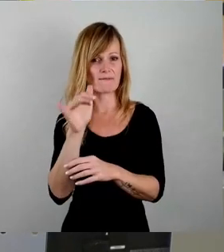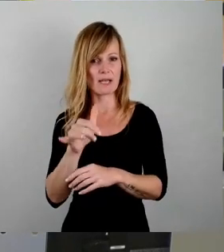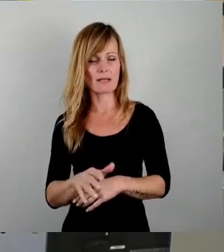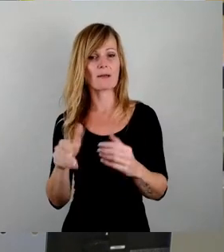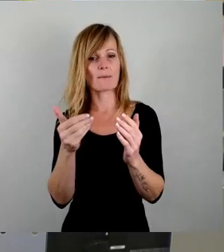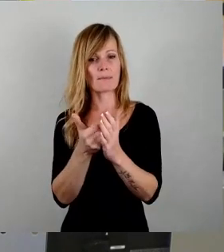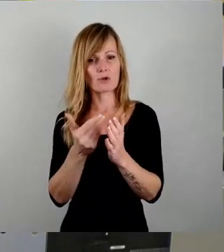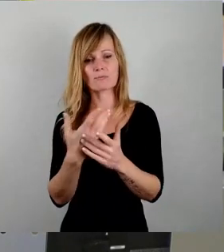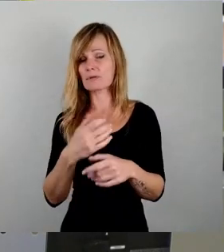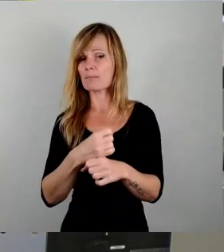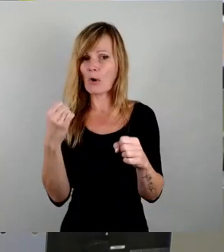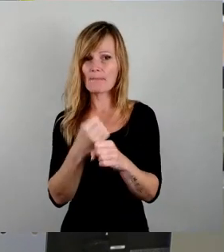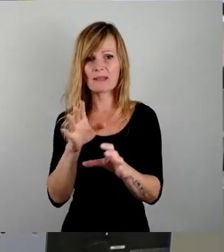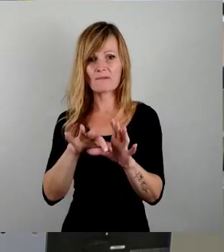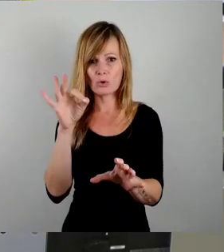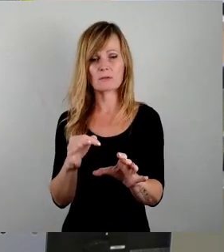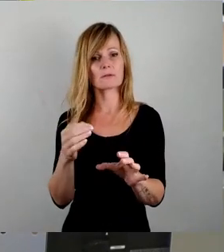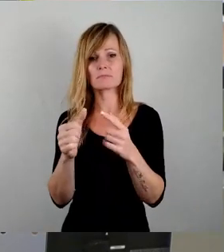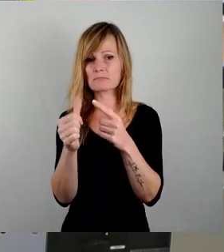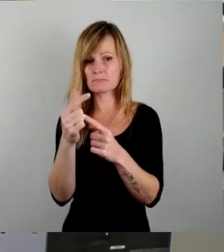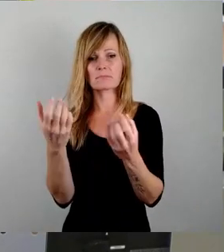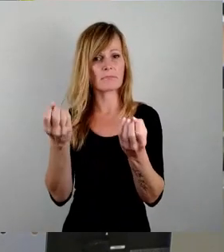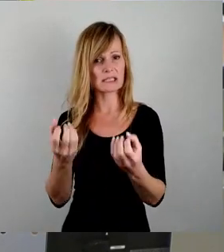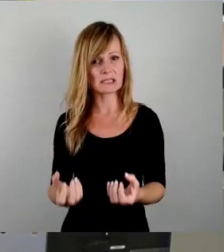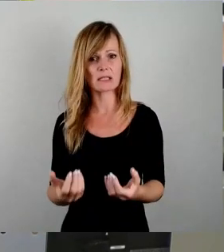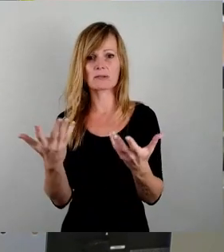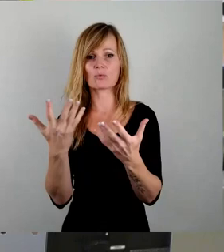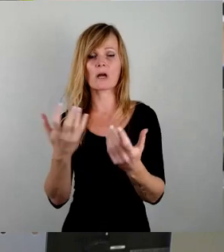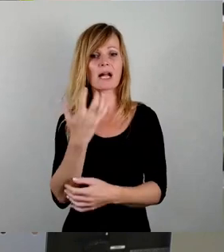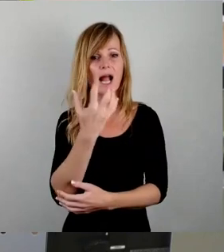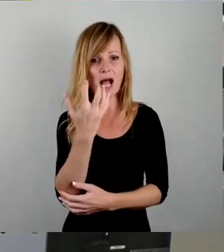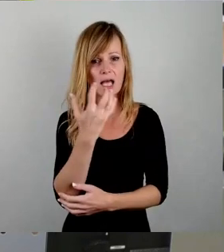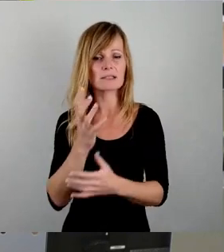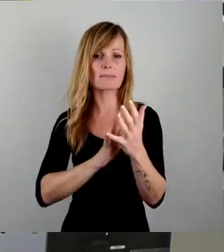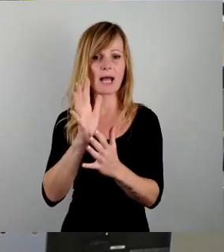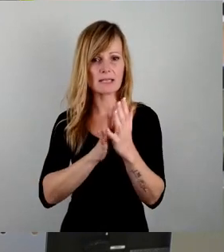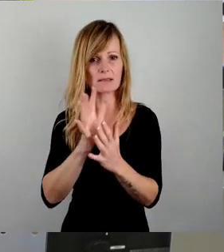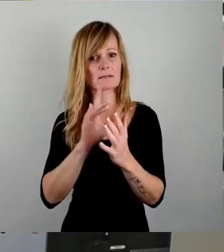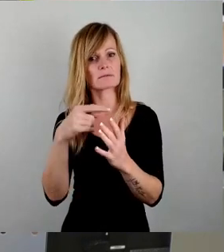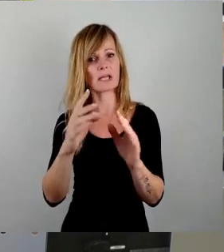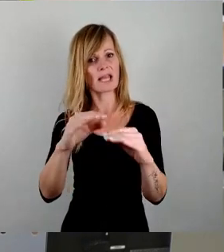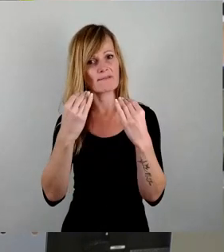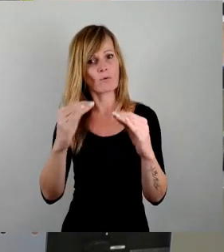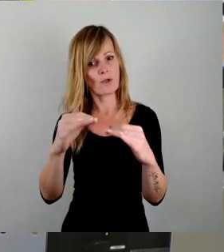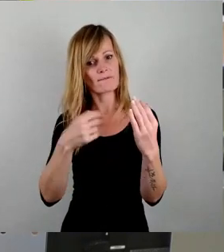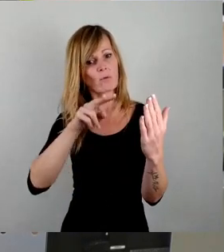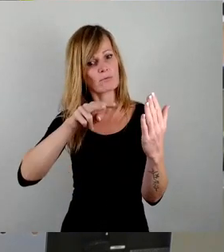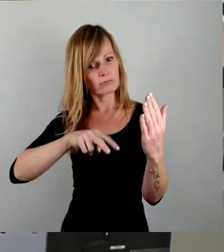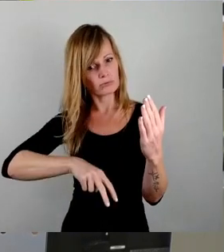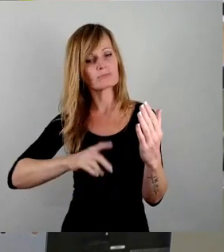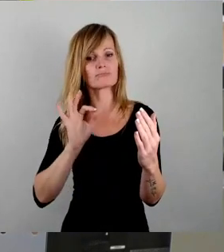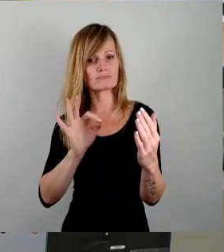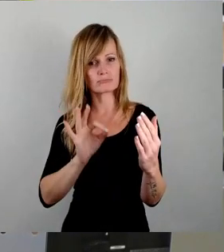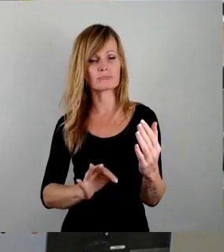Bombenfunden oder auch des Gasbrandes informiert. Und da tut sich schon in etwa